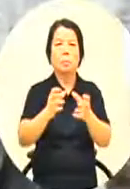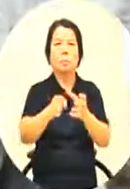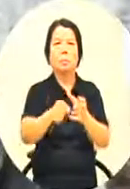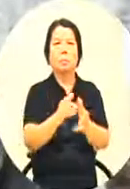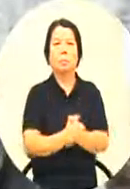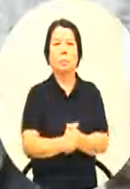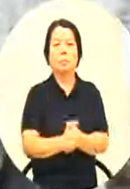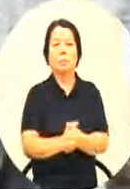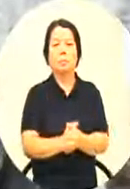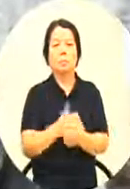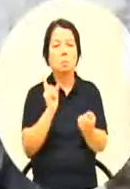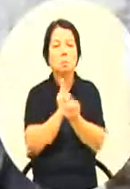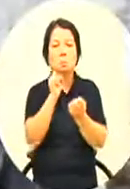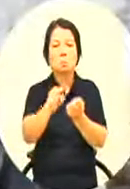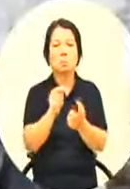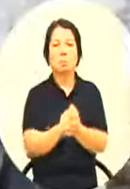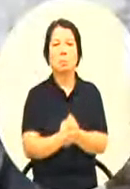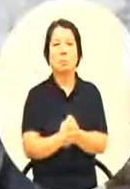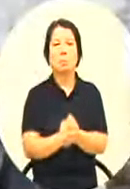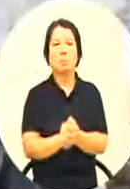Do nothing他们会说